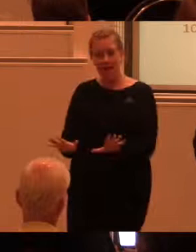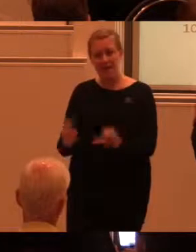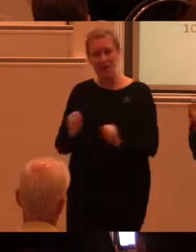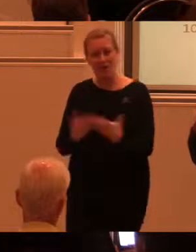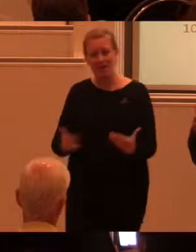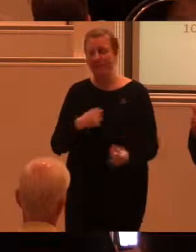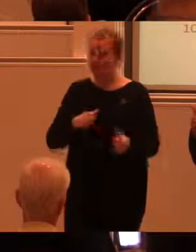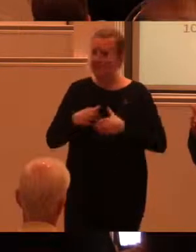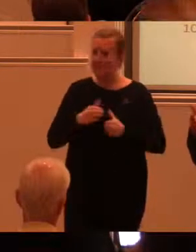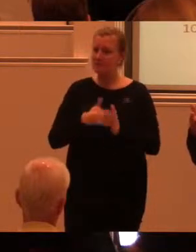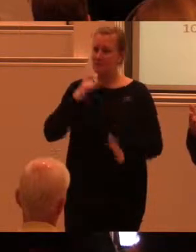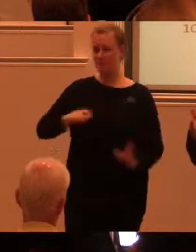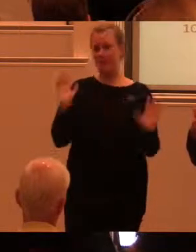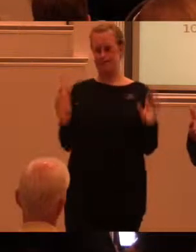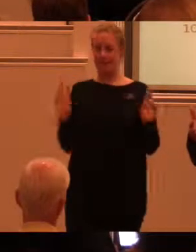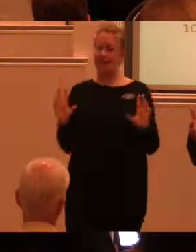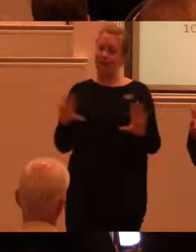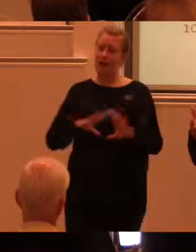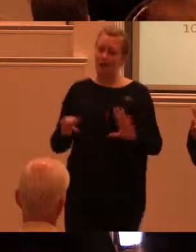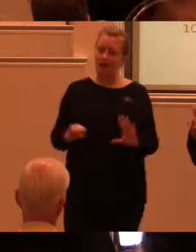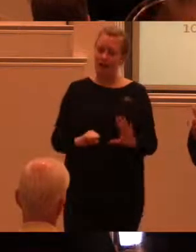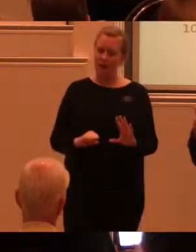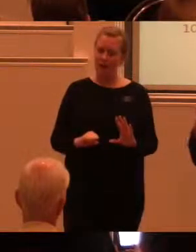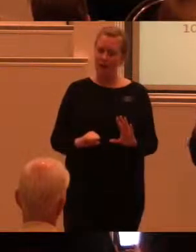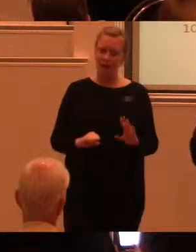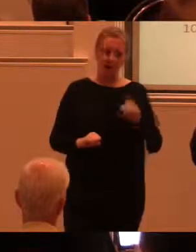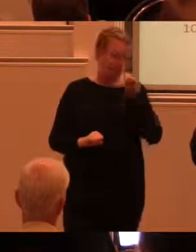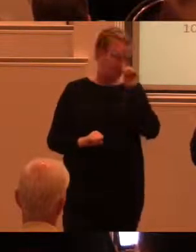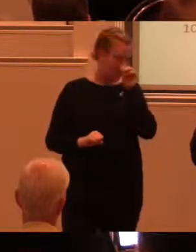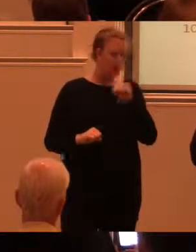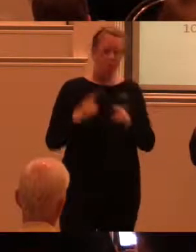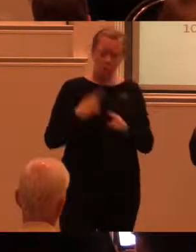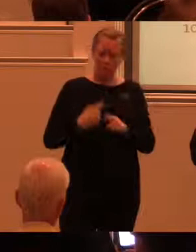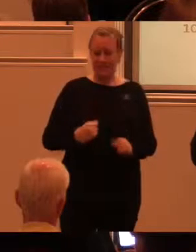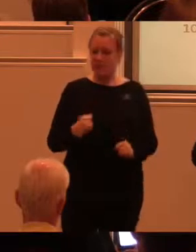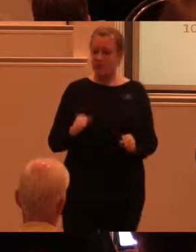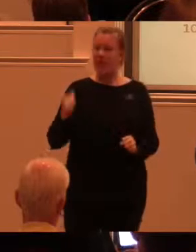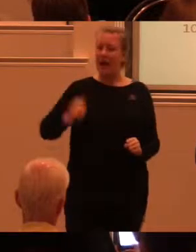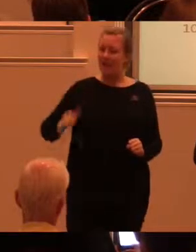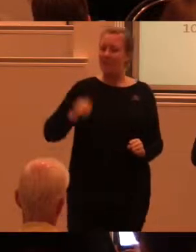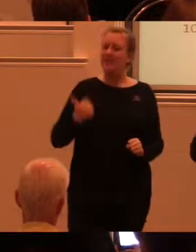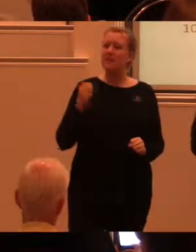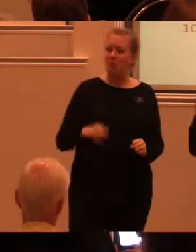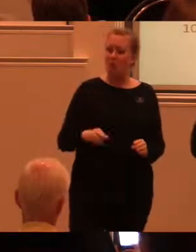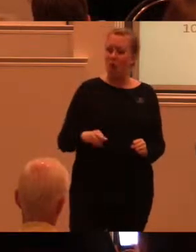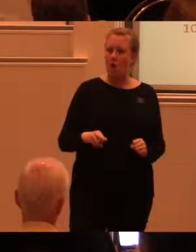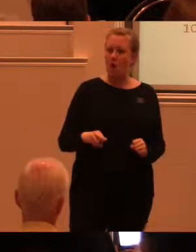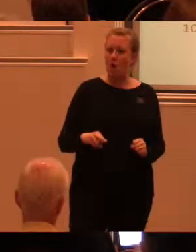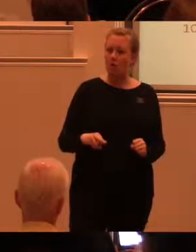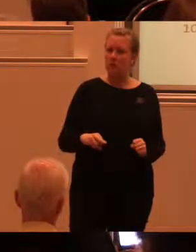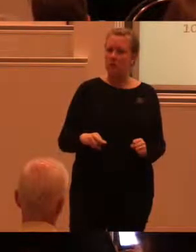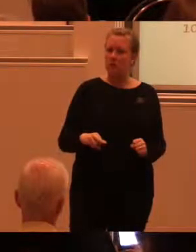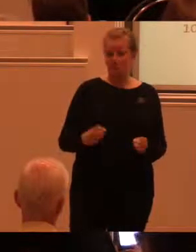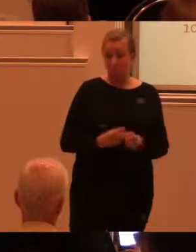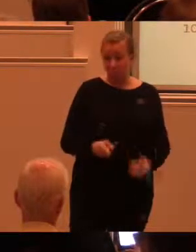Och det ska vara användbart det här är väl lite fågeln vad ska vi säga katten bland hermelinen här för det är lite men vad som avses